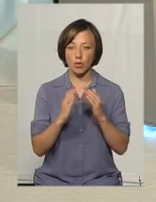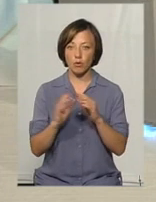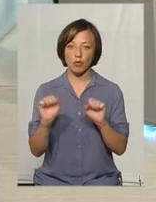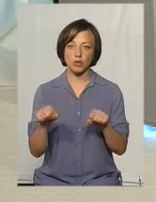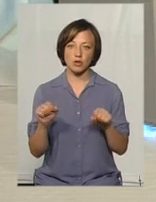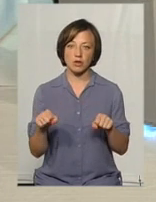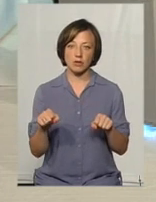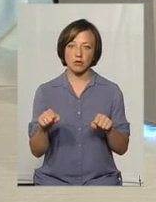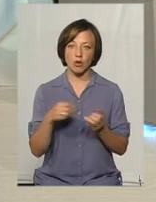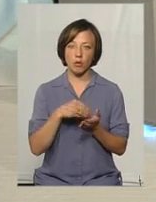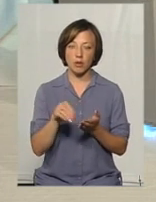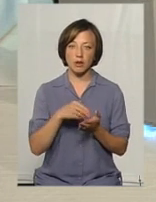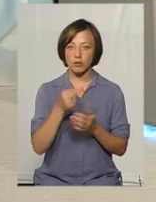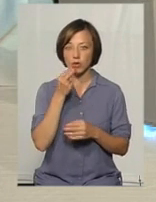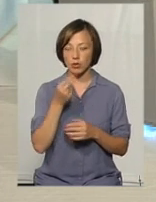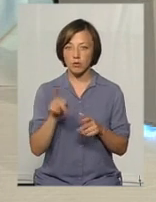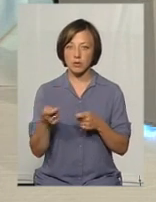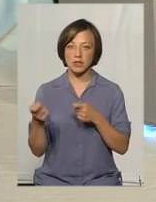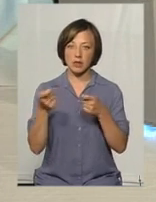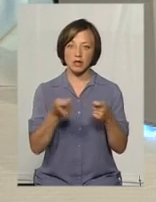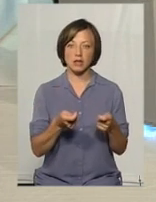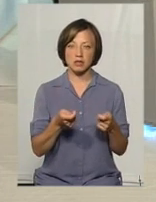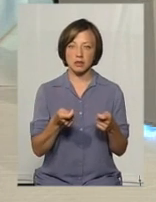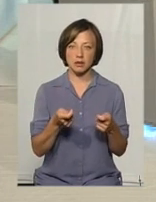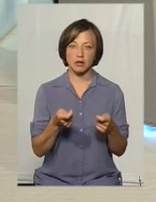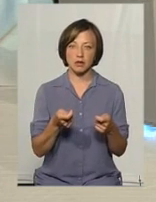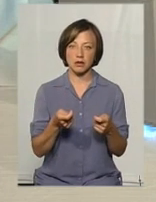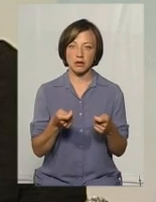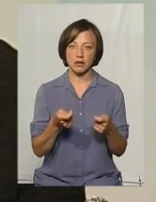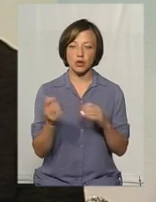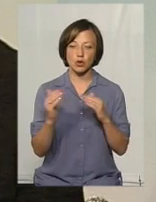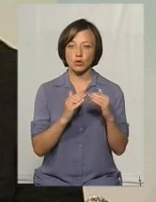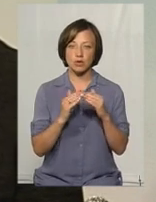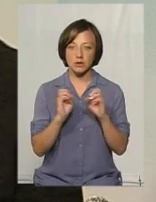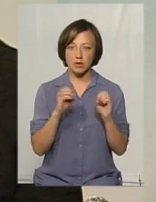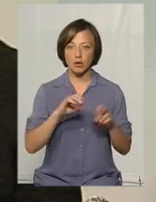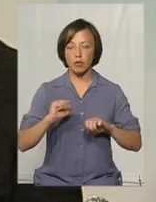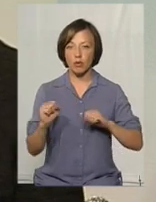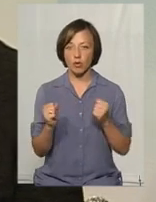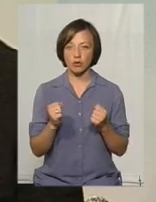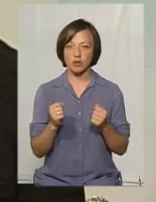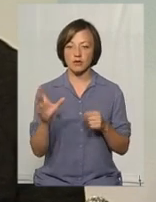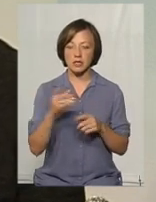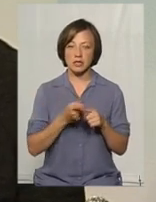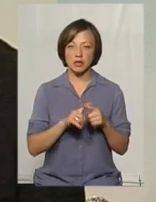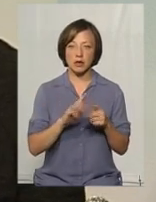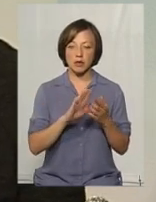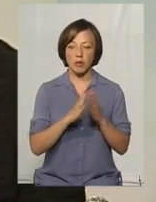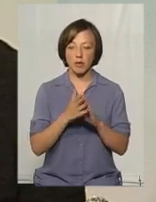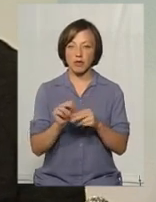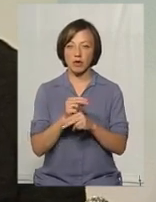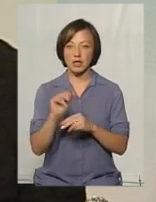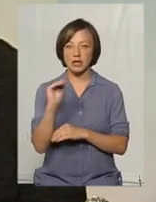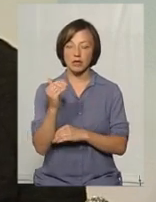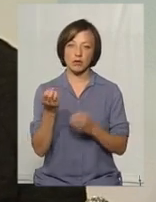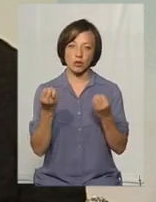Можливо, купити продукти, занести щось там сусіду, подрузі. Щоб всі ці моменти враховувалися, і дитині